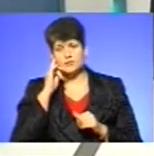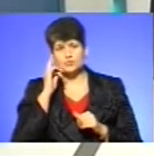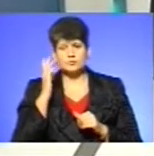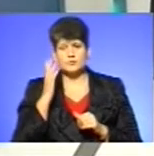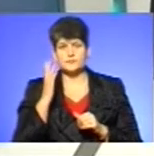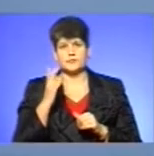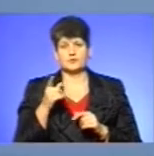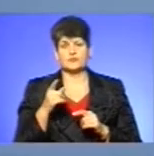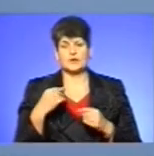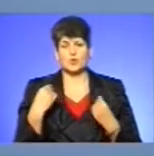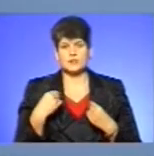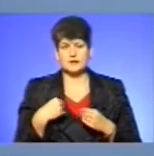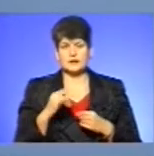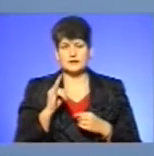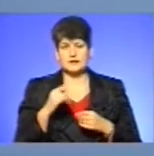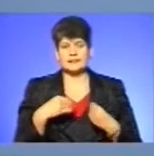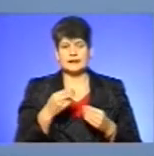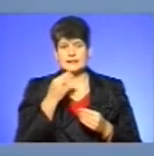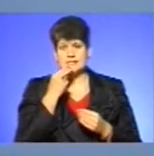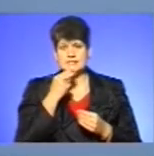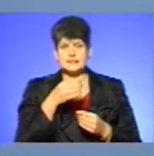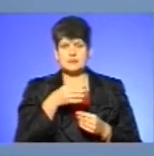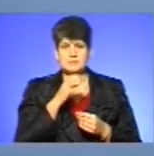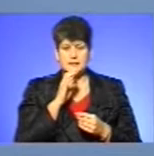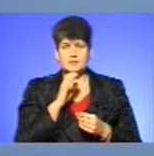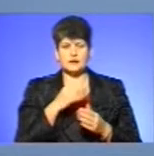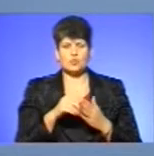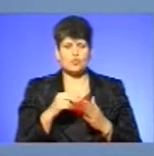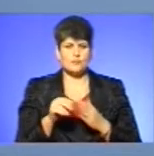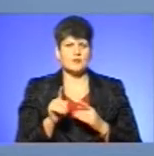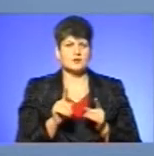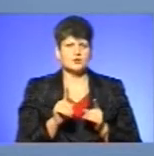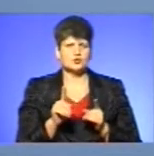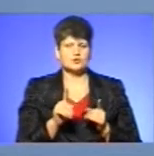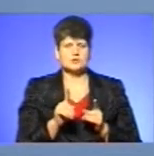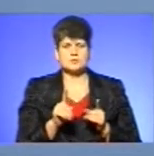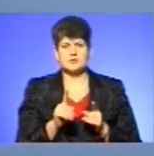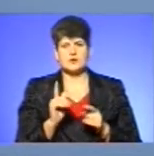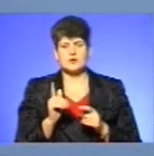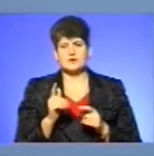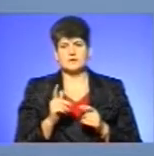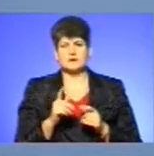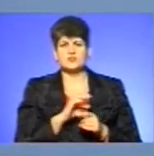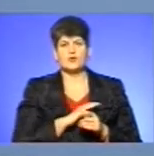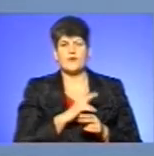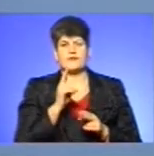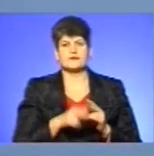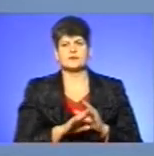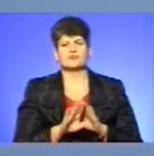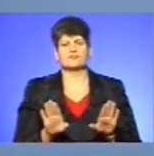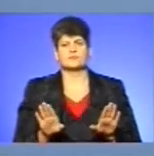оділи дитину, дали їсти, пити, купили якийсь гаджет, їхнє виховання на цьому закінчується.